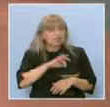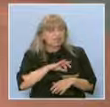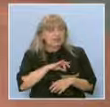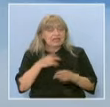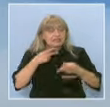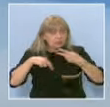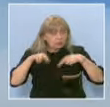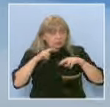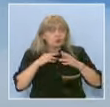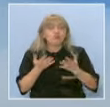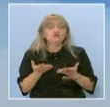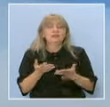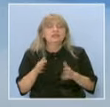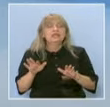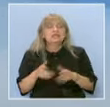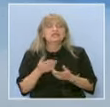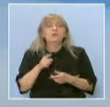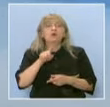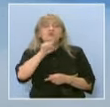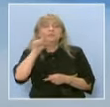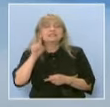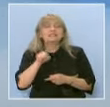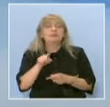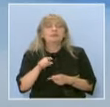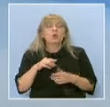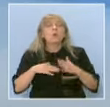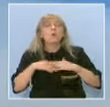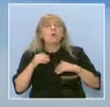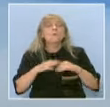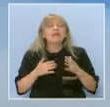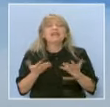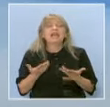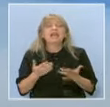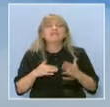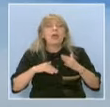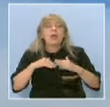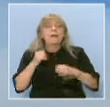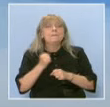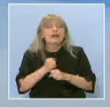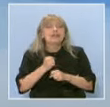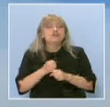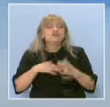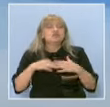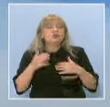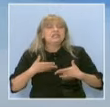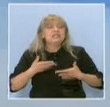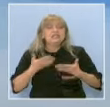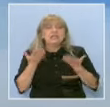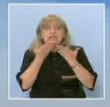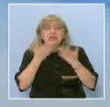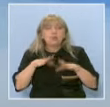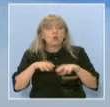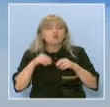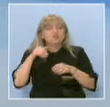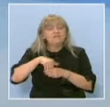проучване. Добре, започваме с въпросите. Умения. Какви практически умения искате да научите в училище?